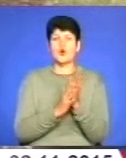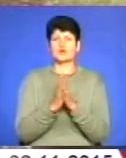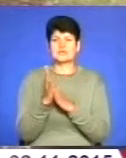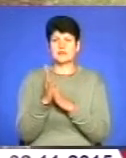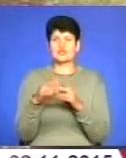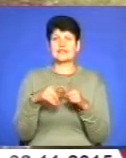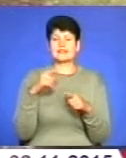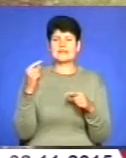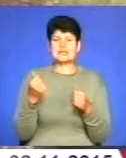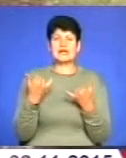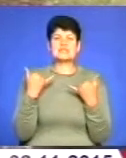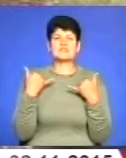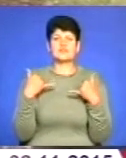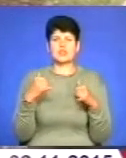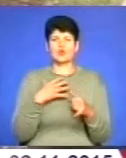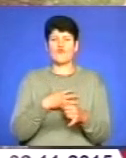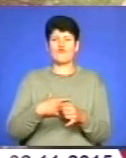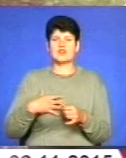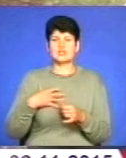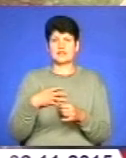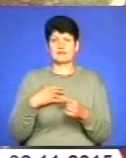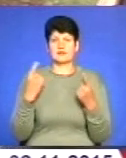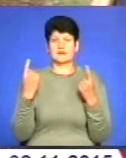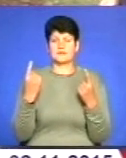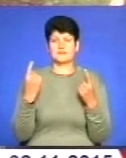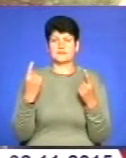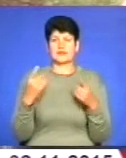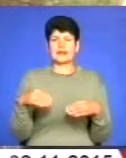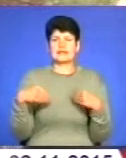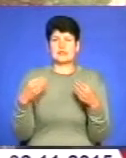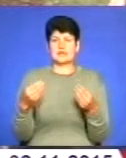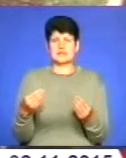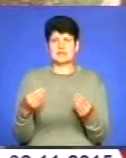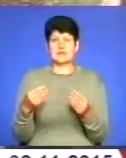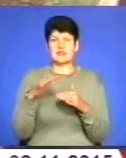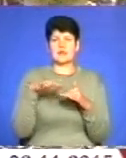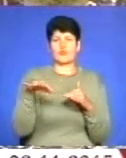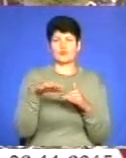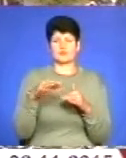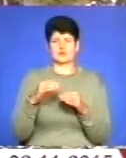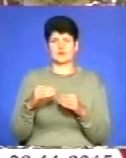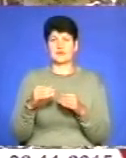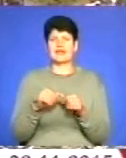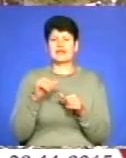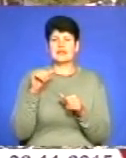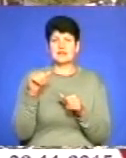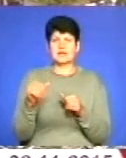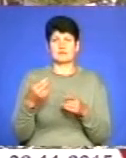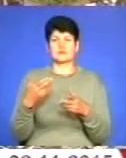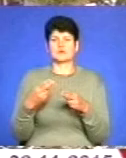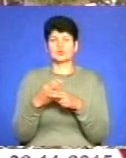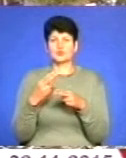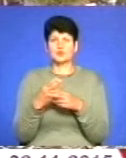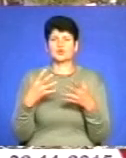надзвичайно велика шкода надається навколишньому середовищу. Окрім безпосередньої шкоди людському